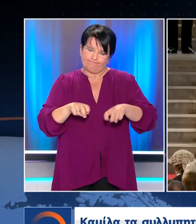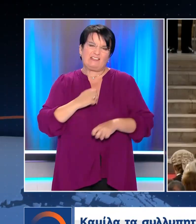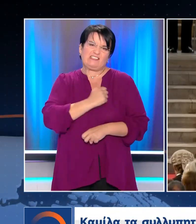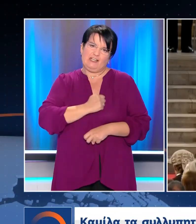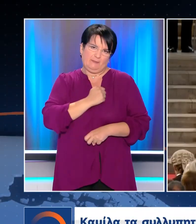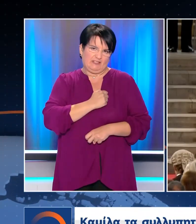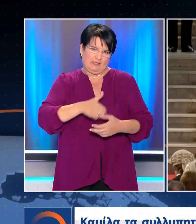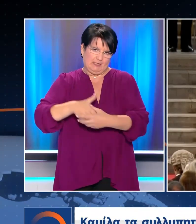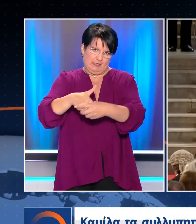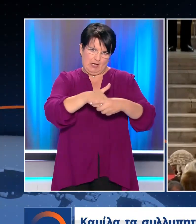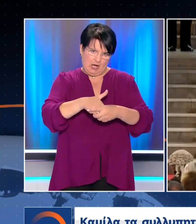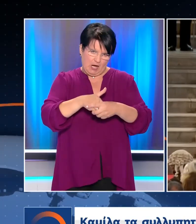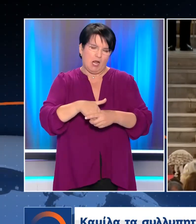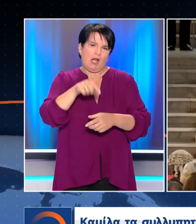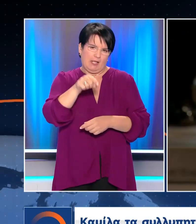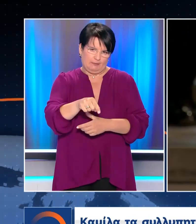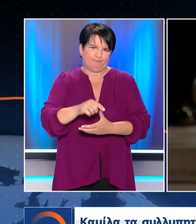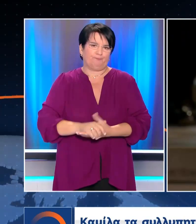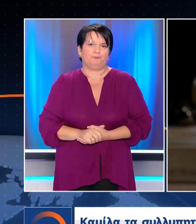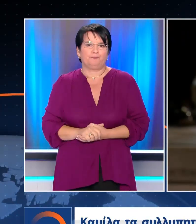συλληπιτήριά τους Στην αίθουσα του Westminster